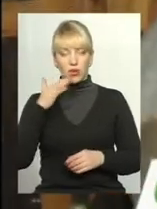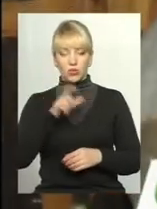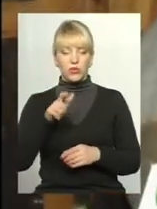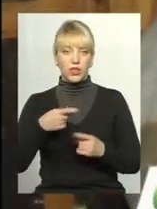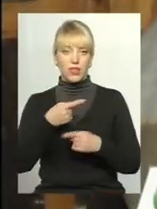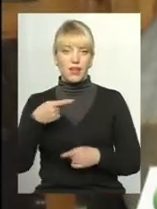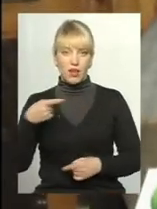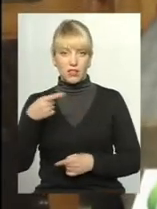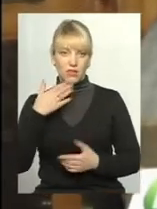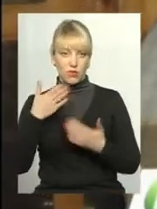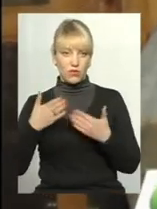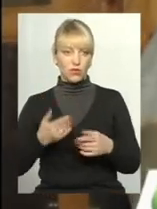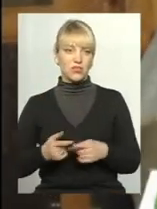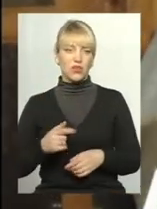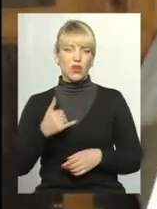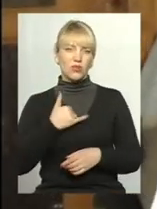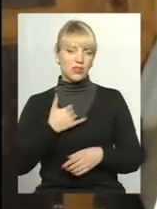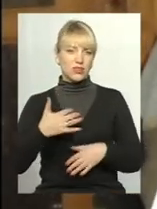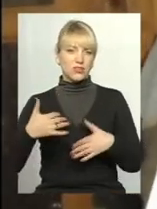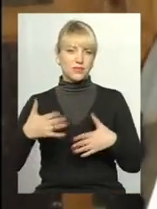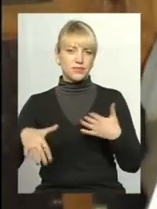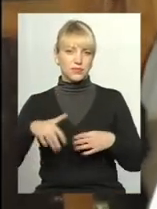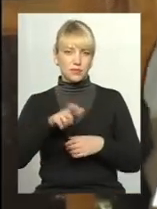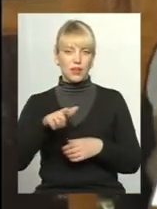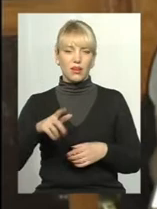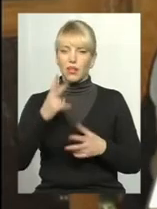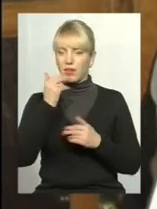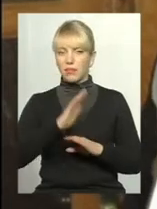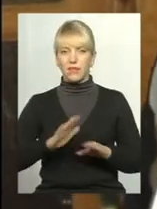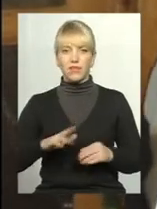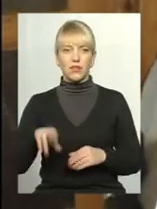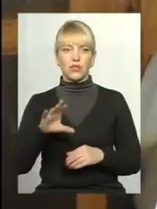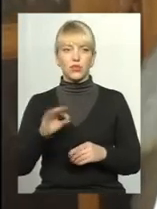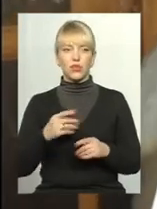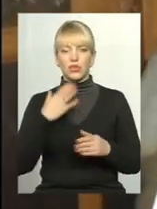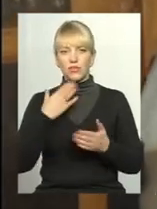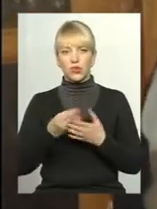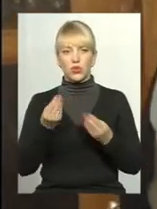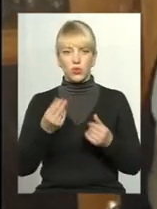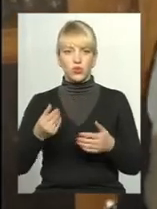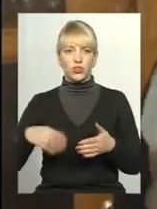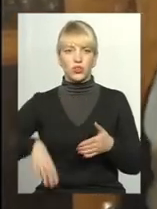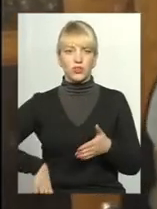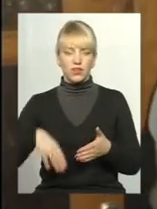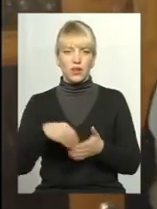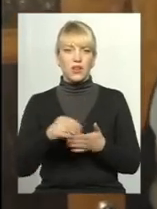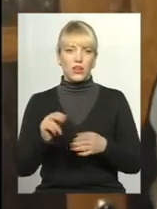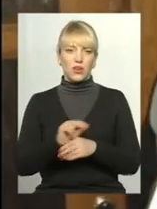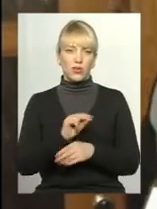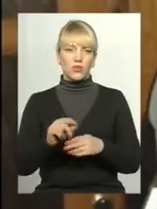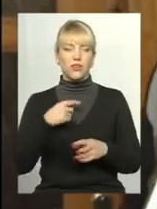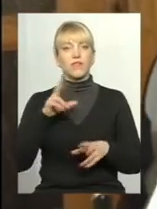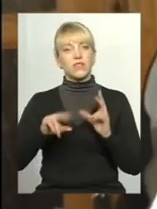Дуже-дуже в нас інертна публіка. Вона не привикла за свої гроші лікуватися. Рахуємо, що